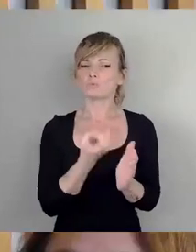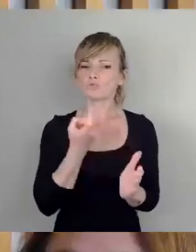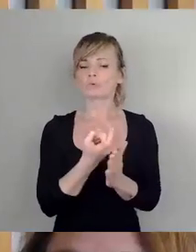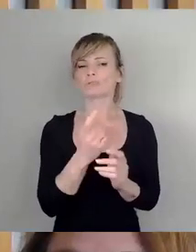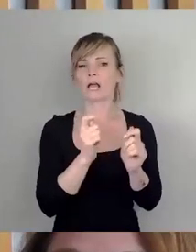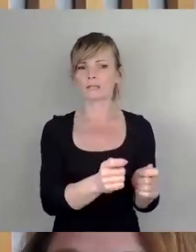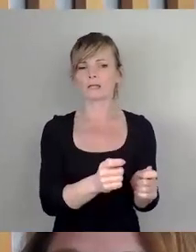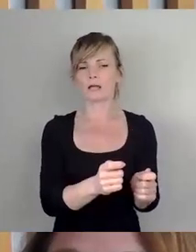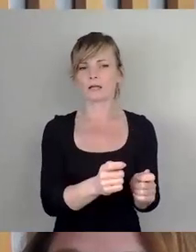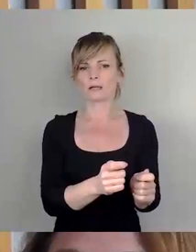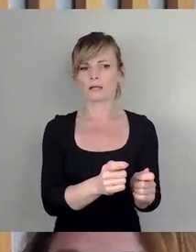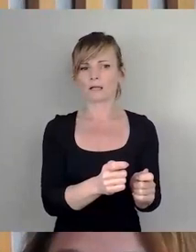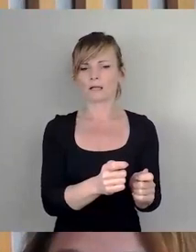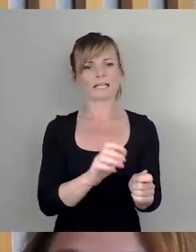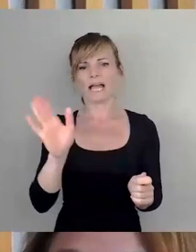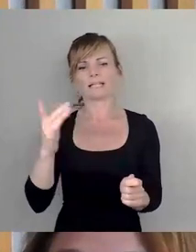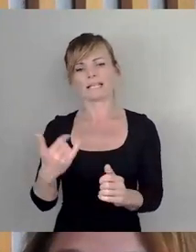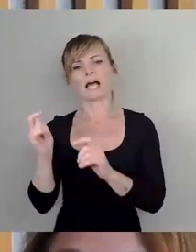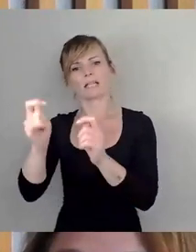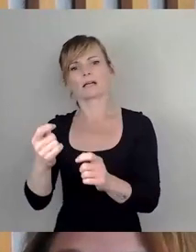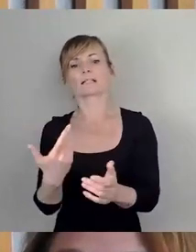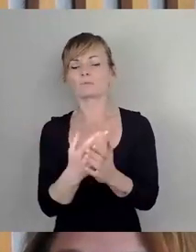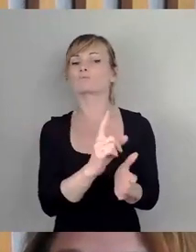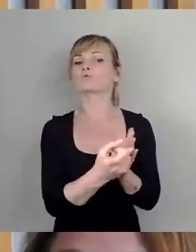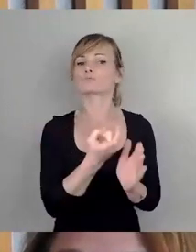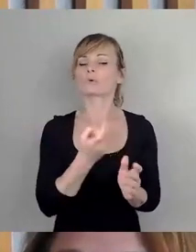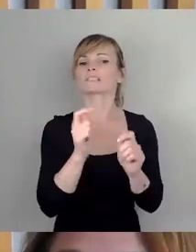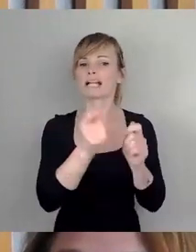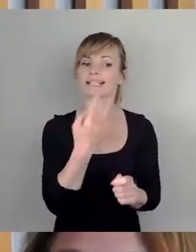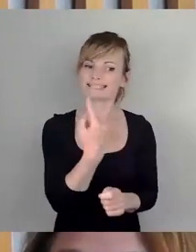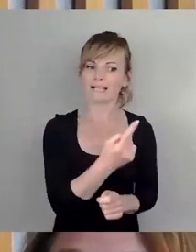beantrage ich das jetzt, dass man darüber abstimmt, dass der Ursprungsantrag abgestimmt wird.